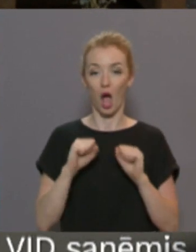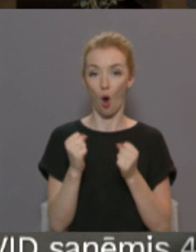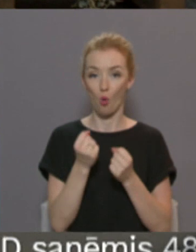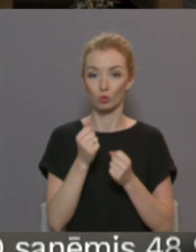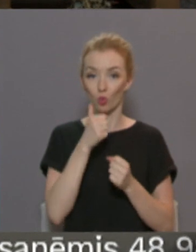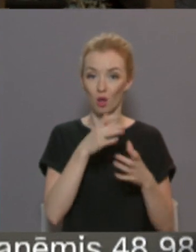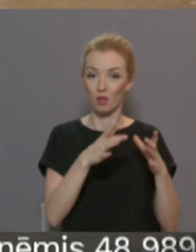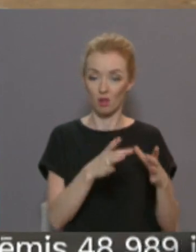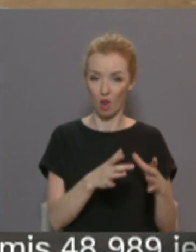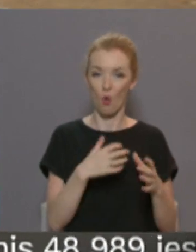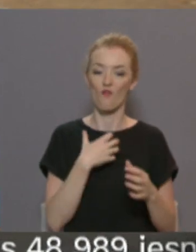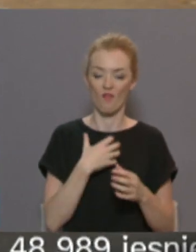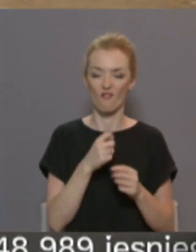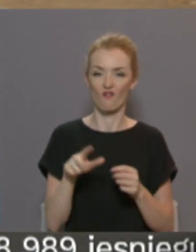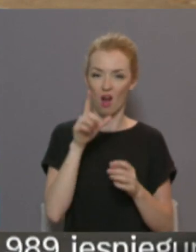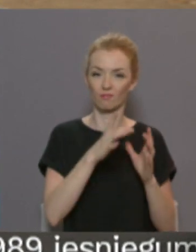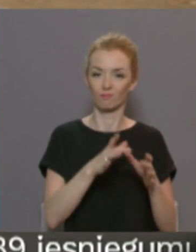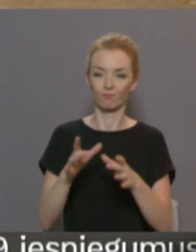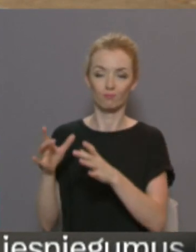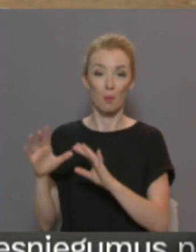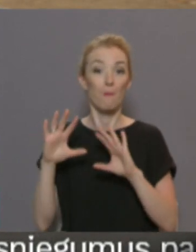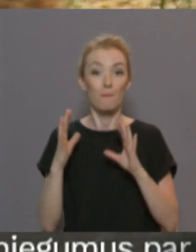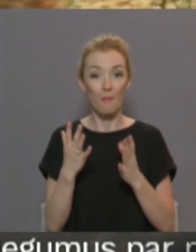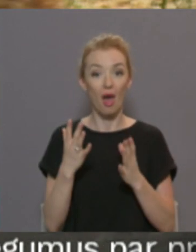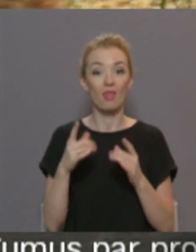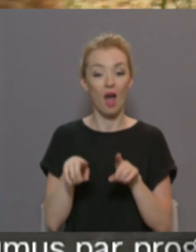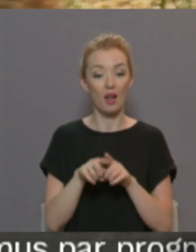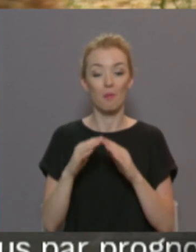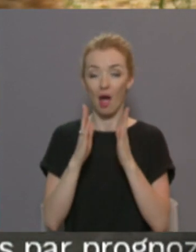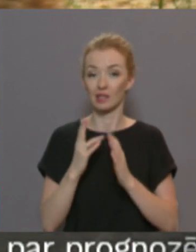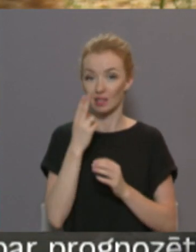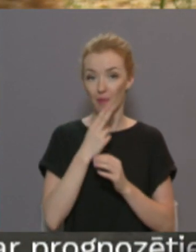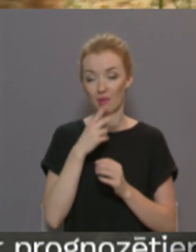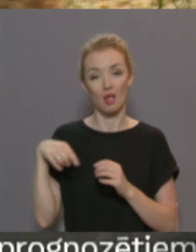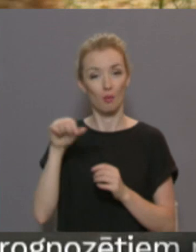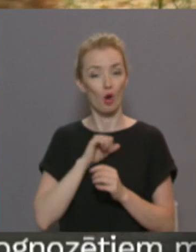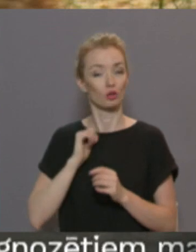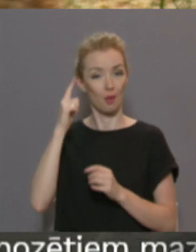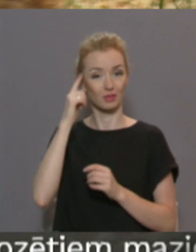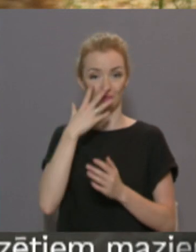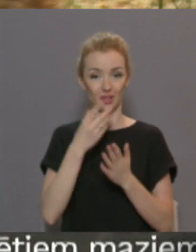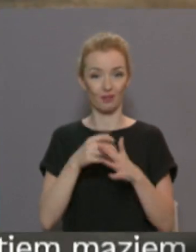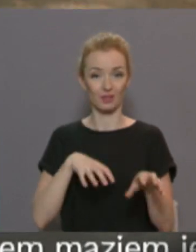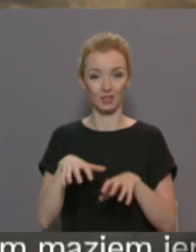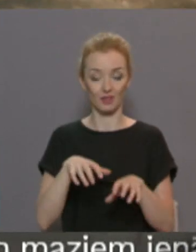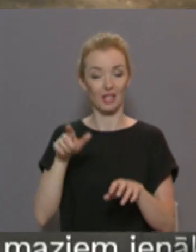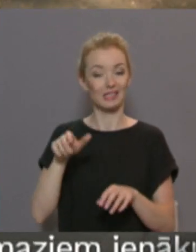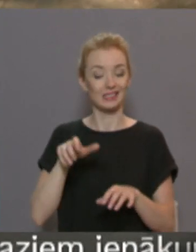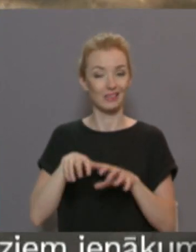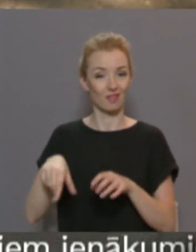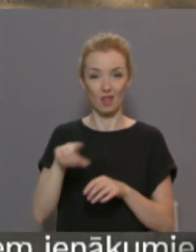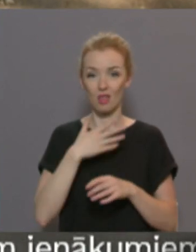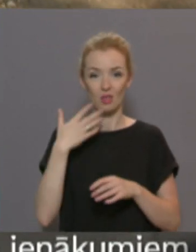bez saimnieku dzīvnieku vidū, taču māj dzīvnieku saimnieki nedrīkst aizmirst par saviem mīļuļiem. Dzīvnieks neizdala sviedrus, tāpēc